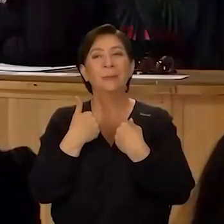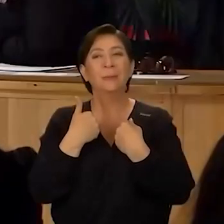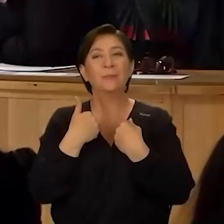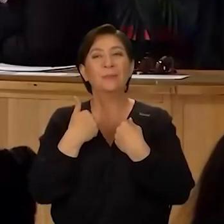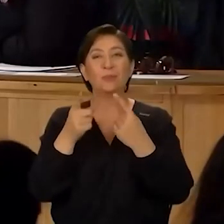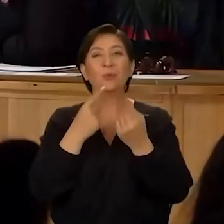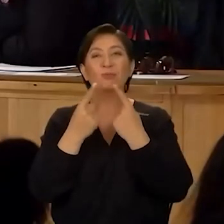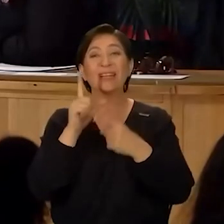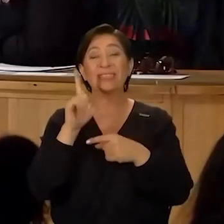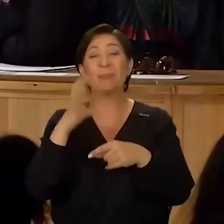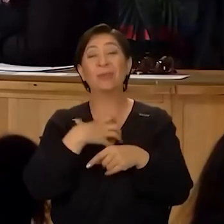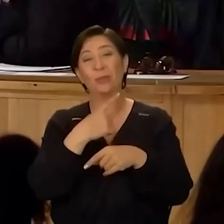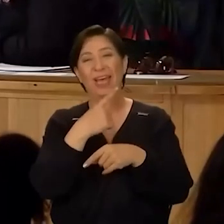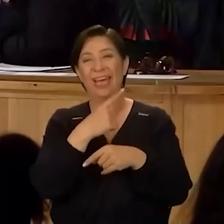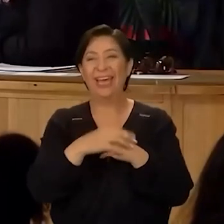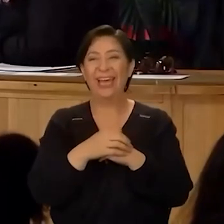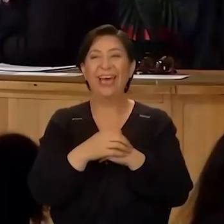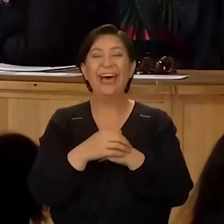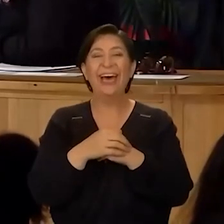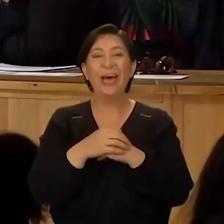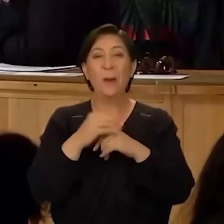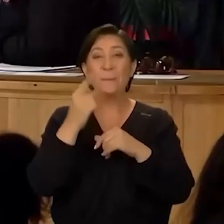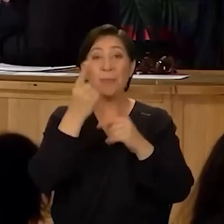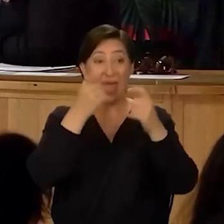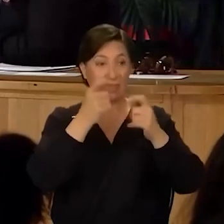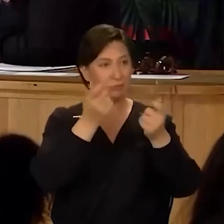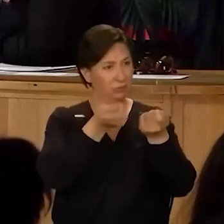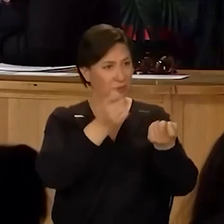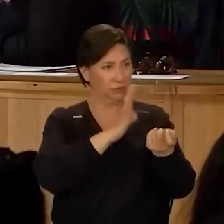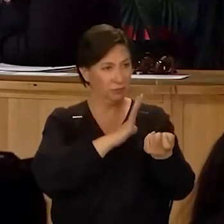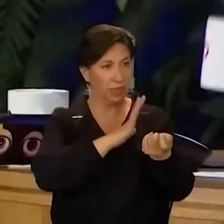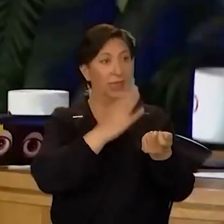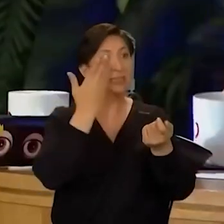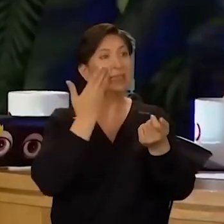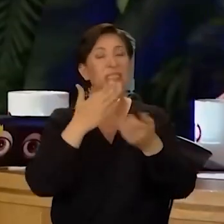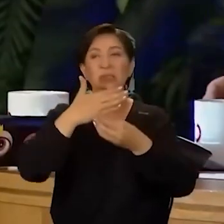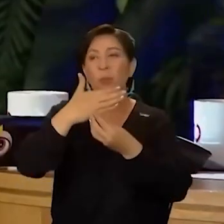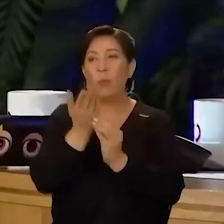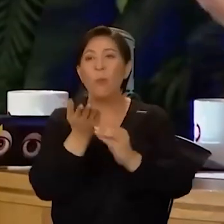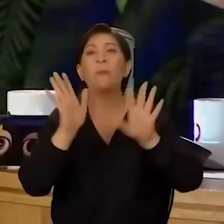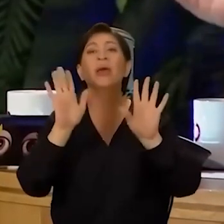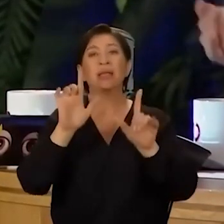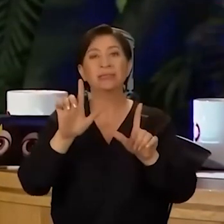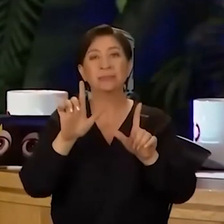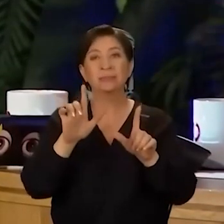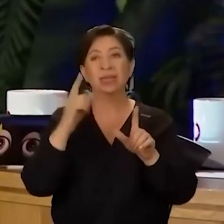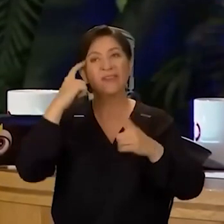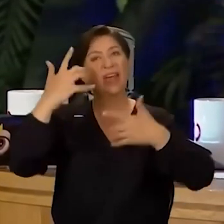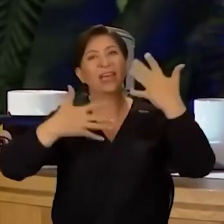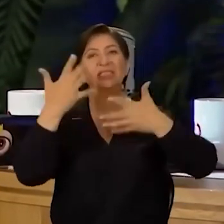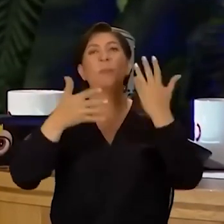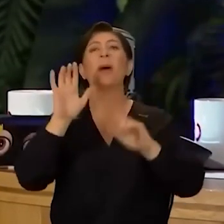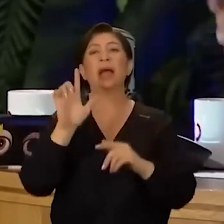Bunu konuşmak lazım patronlar. Çünkü bir yerde çalışıyorsan seyirciyi bölmemek lazım. Belki en sonunda senin